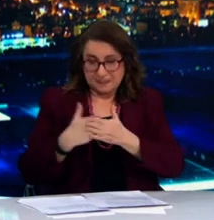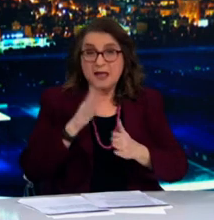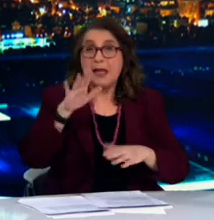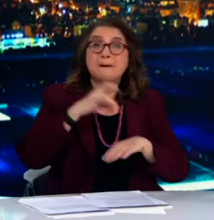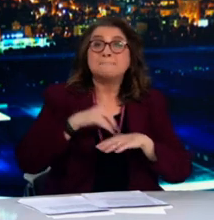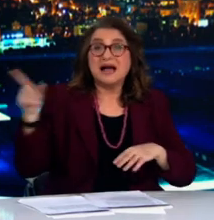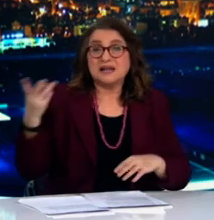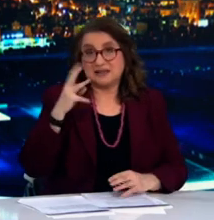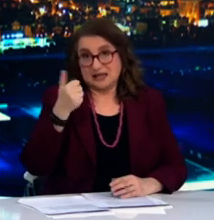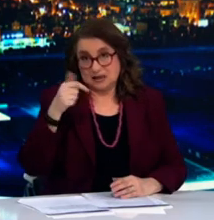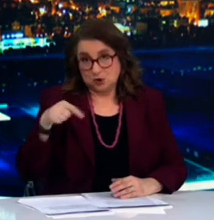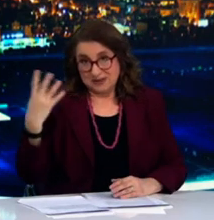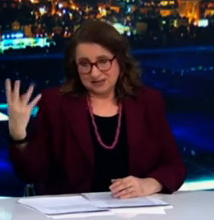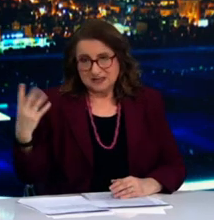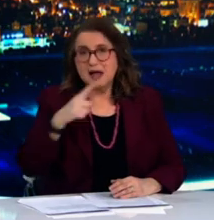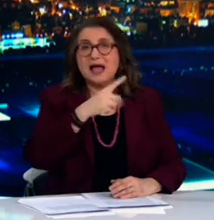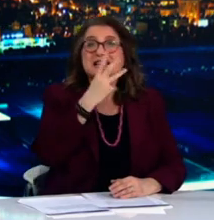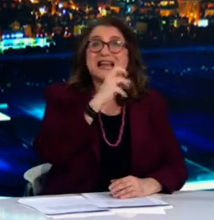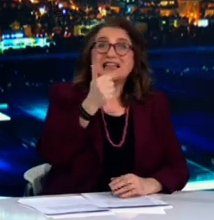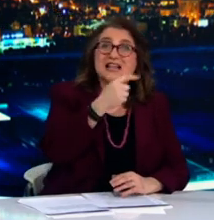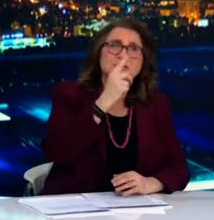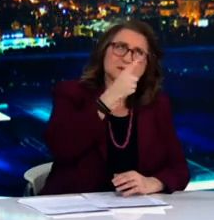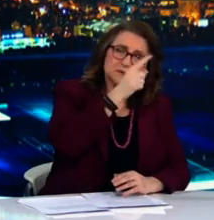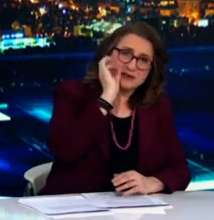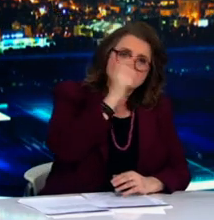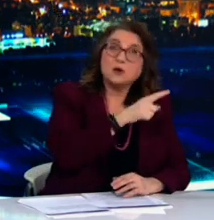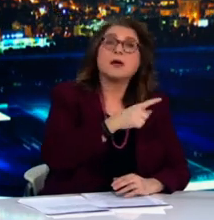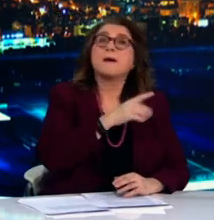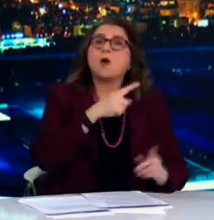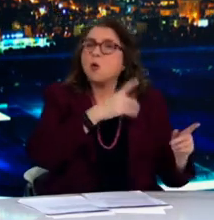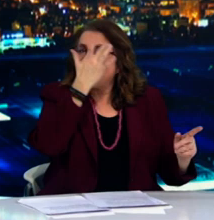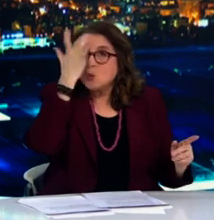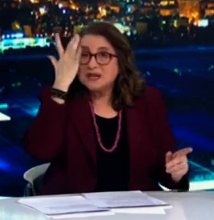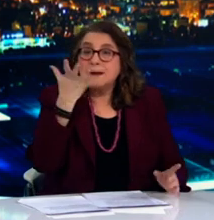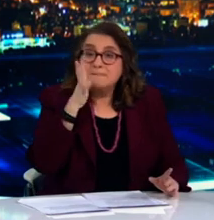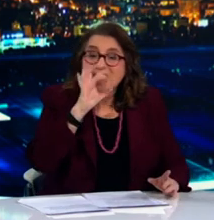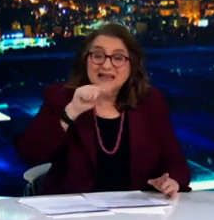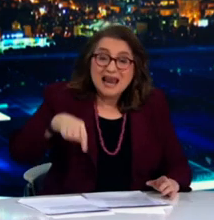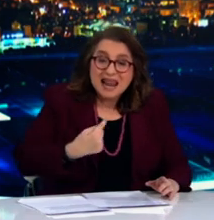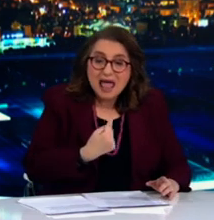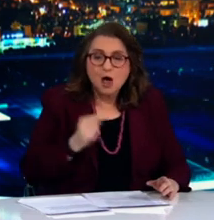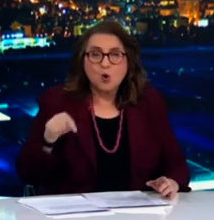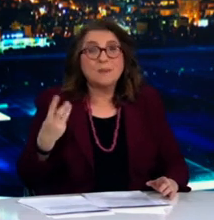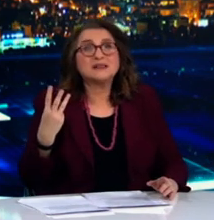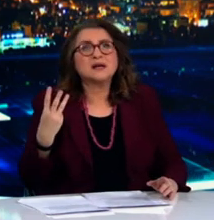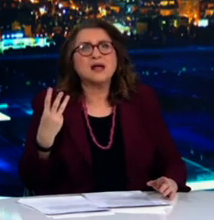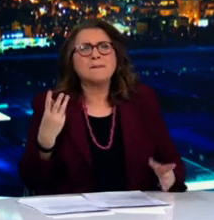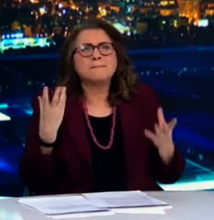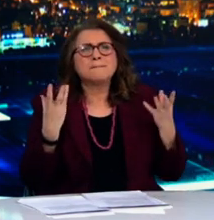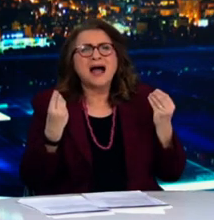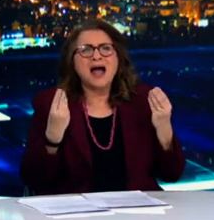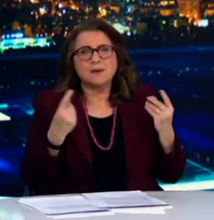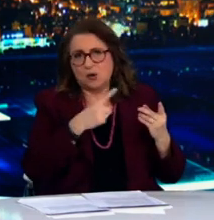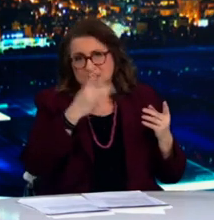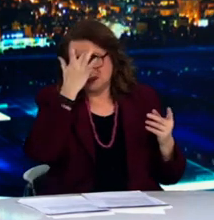Αχαΐα, 36,3 στη Θεσσαλονίκη ενώ στην Κοζάνη είναι 59,3. Την ίδια στιγμή ο μέσος όρος κρουσμάτων 14 ημέρου